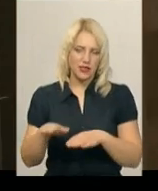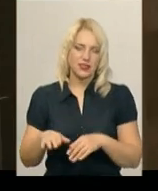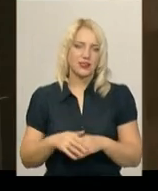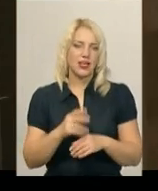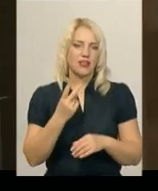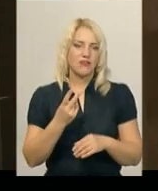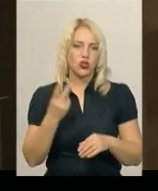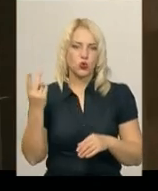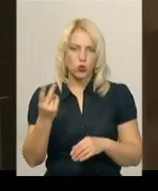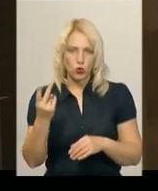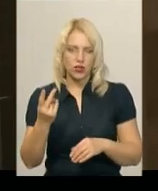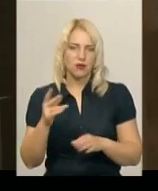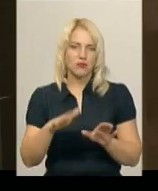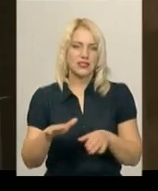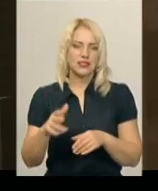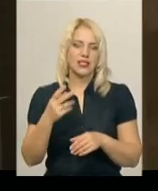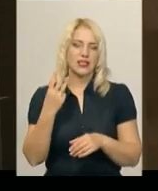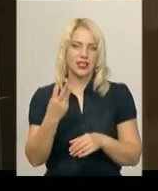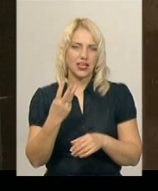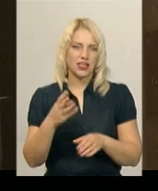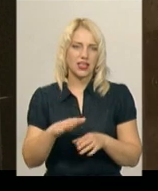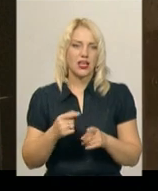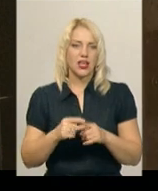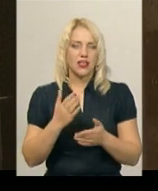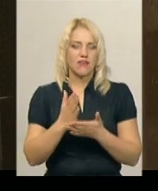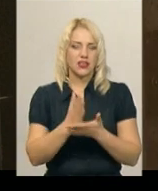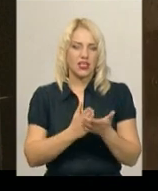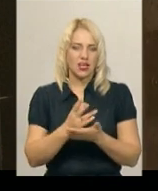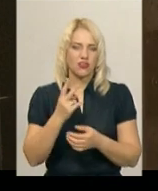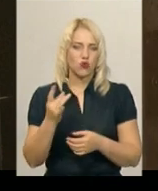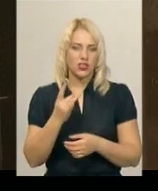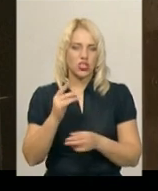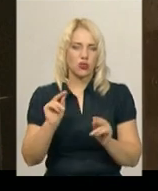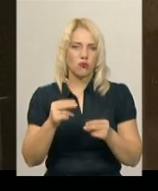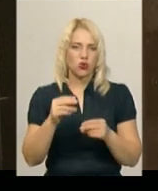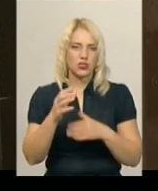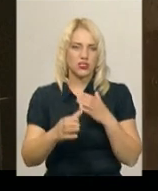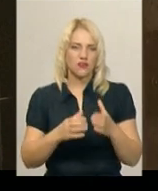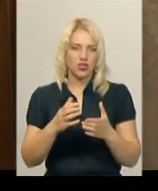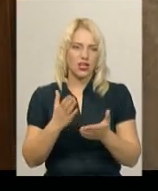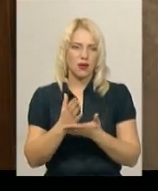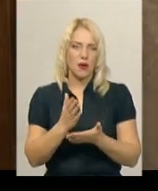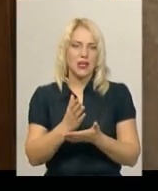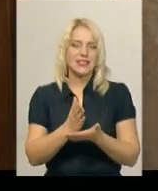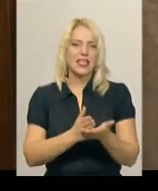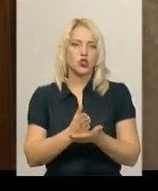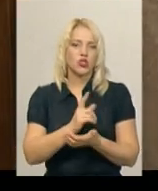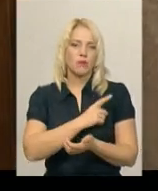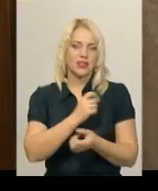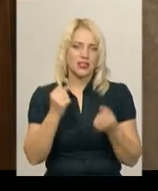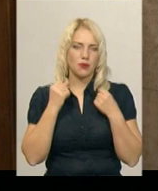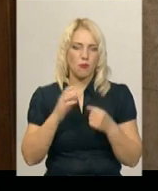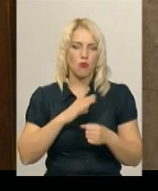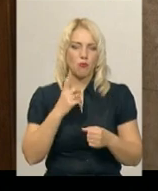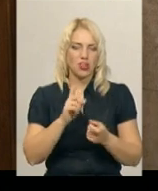Рибкова, це наш ветеран, який вже став дворазовим чемпіоном світу і виконав норматив «Заслуженого майстра спорту». Був перший поєдинок